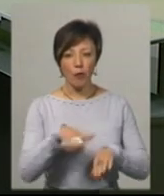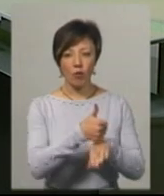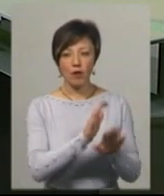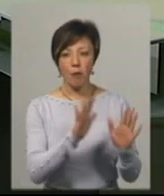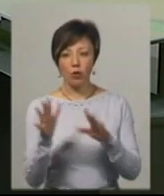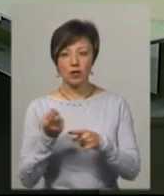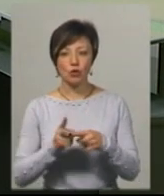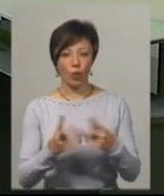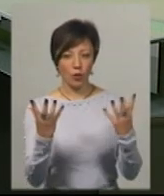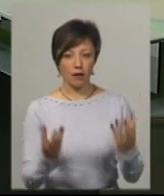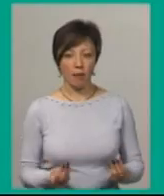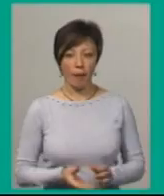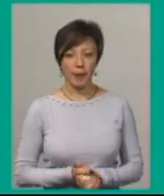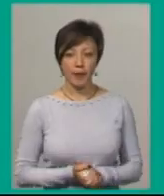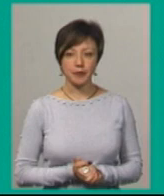головні події сьогодні.